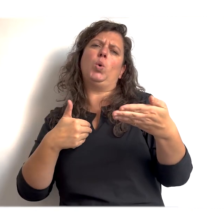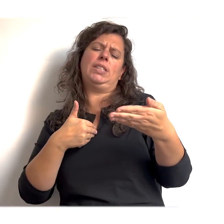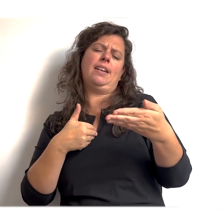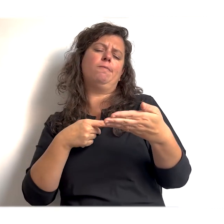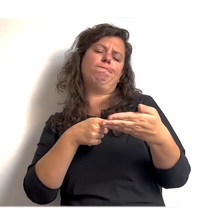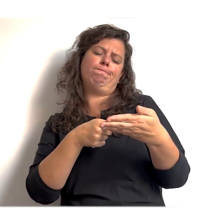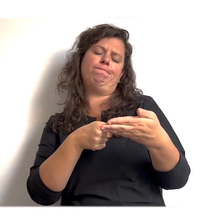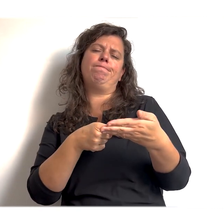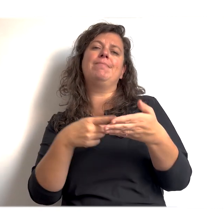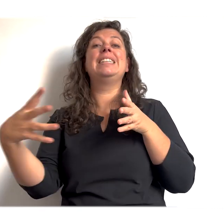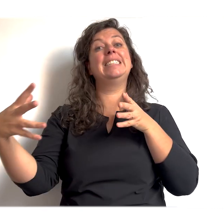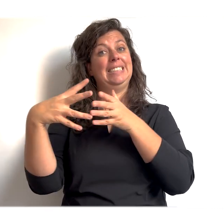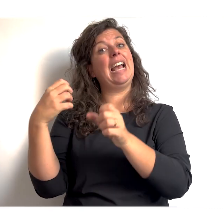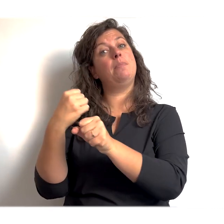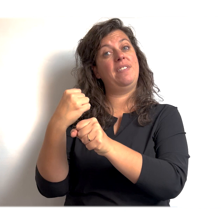Samenwerken.